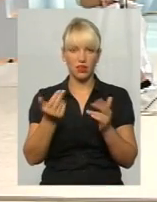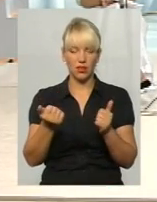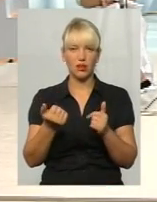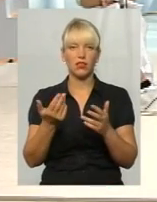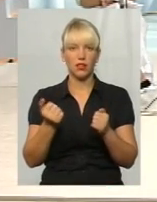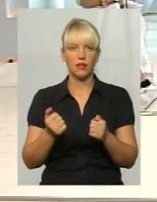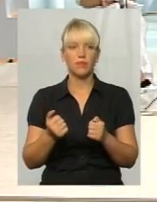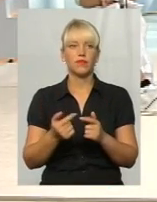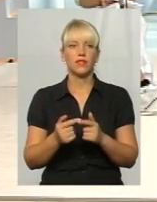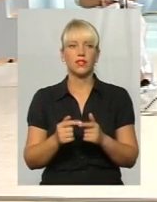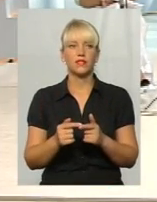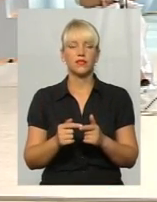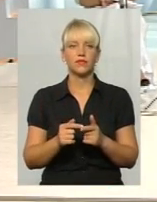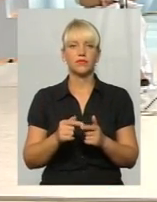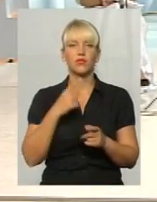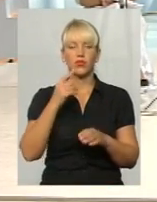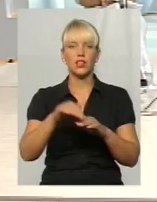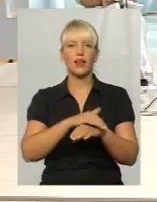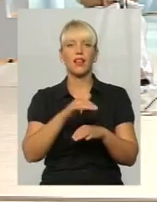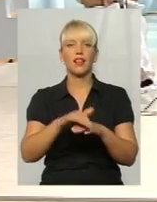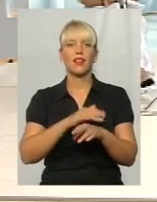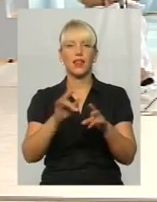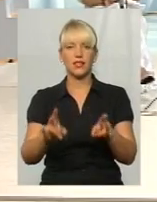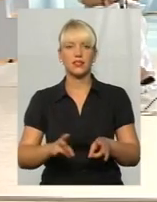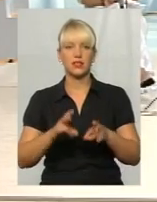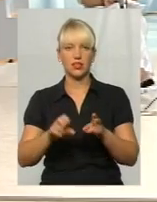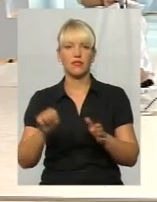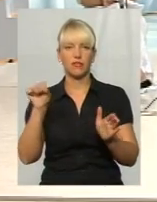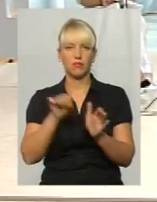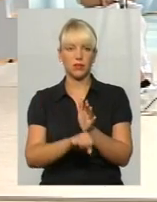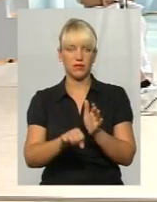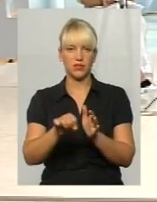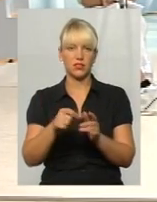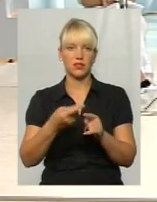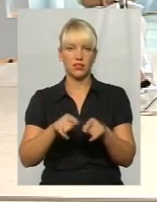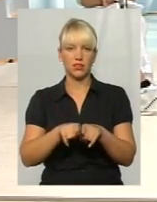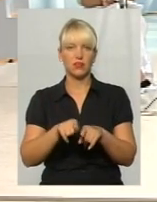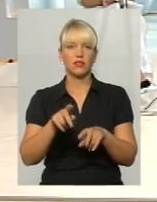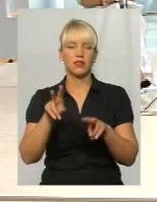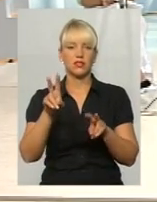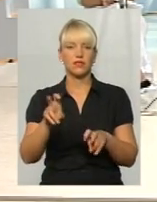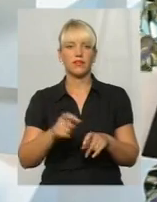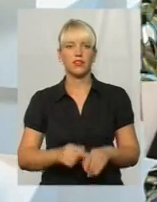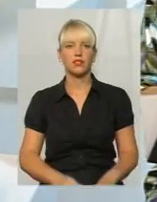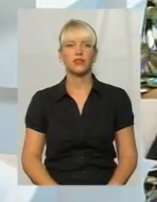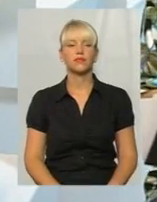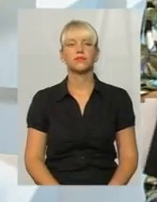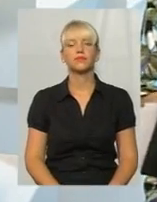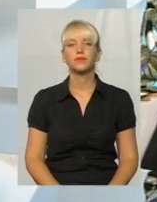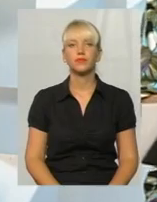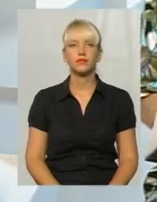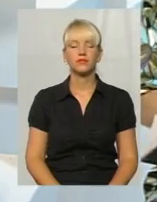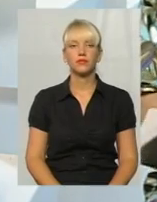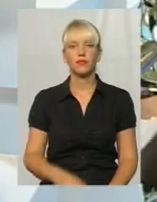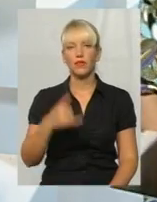Можна, так? Лагідний, так? Називають лагідний вбивця. Лагідний вбивця, може, без симптомів. У нас є телефонний дзвінок.